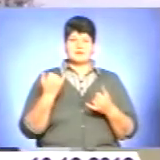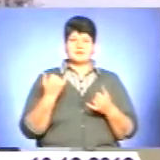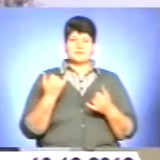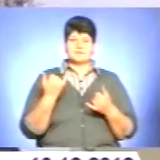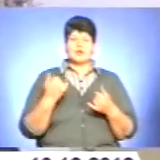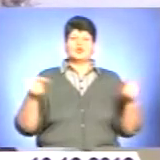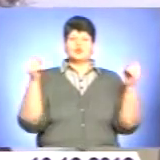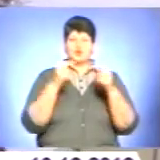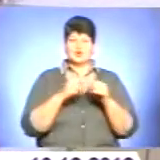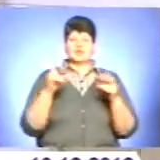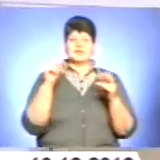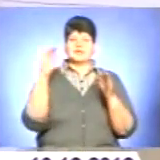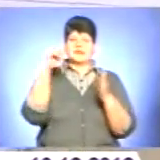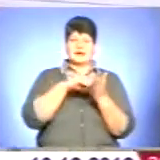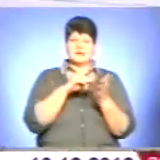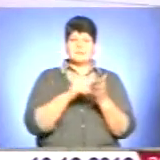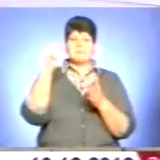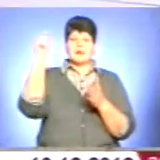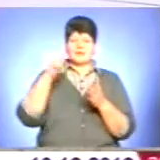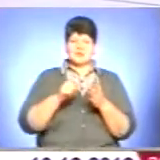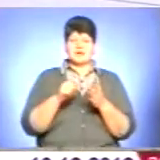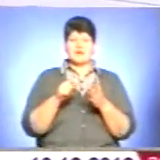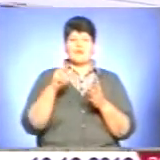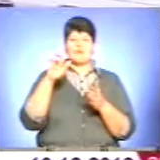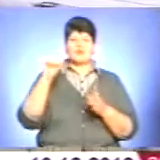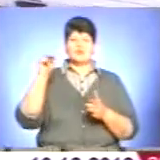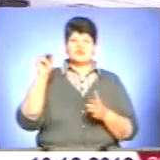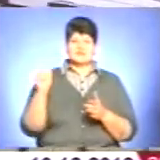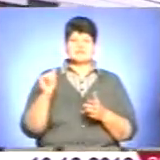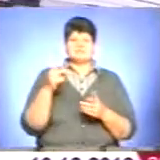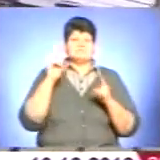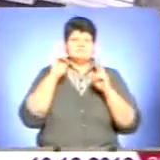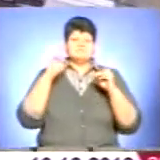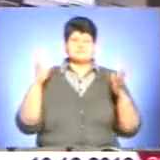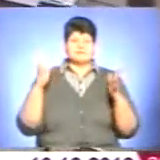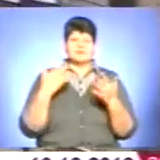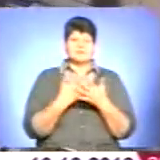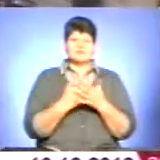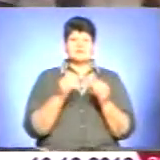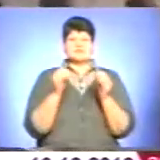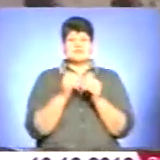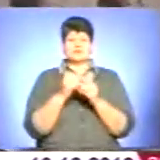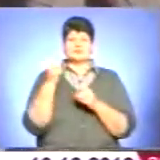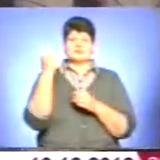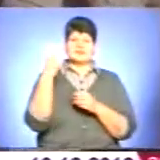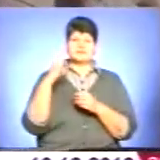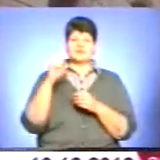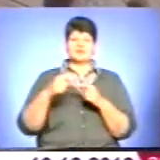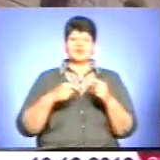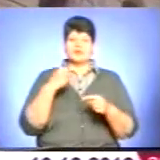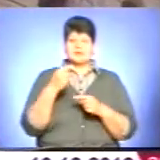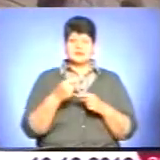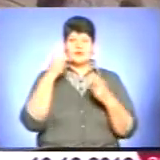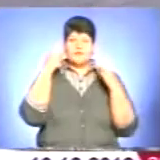Точна дата прибуття в Бучач монахів східного обряду невідома. Імовірно, у 10-13 століттях чинці